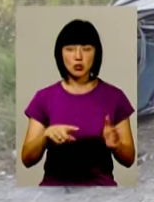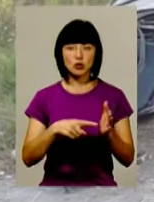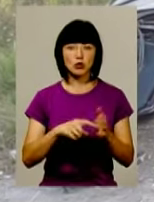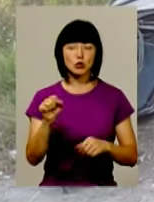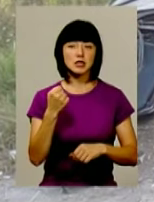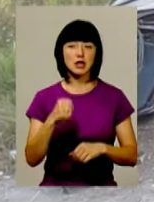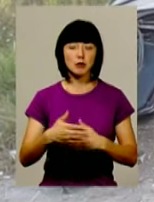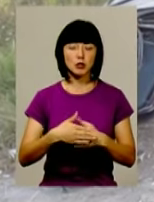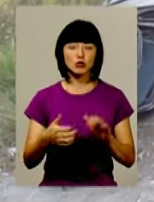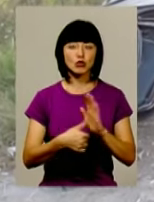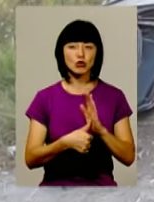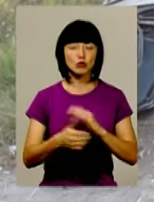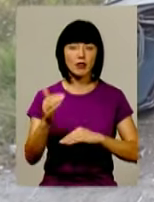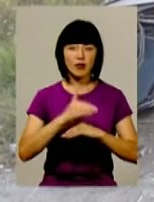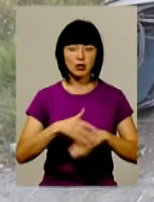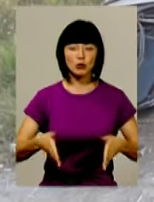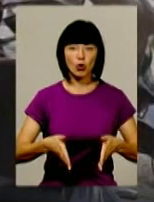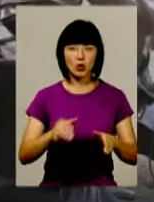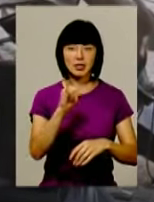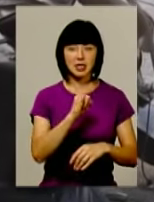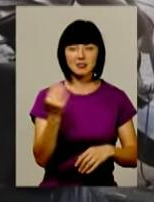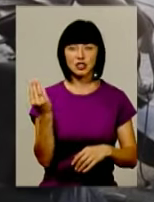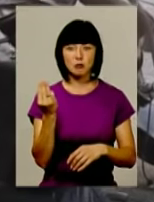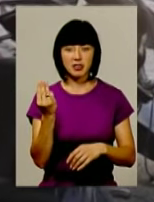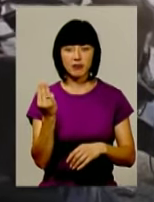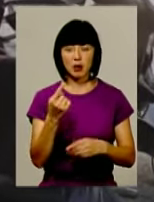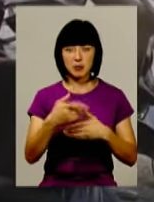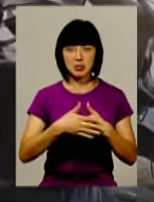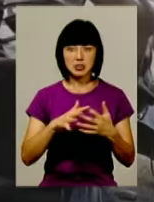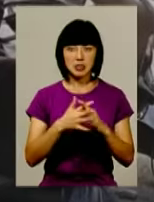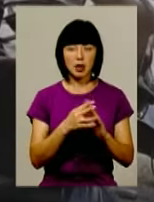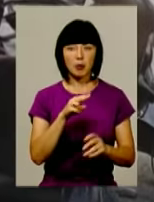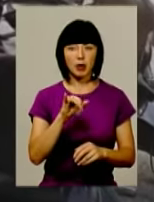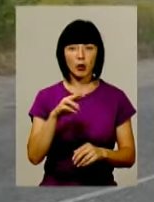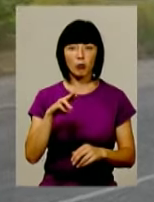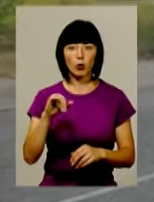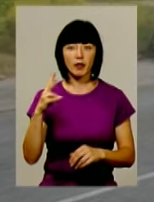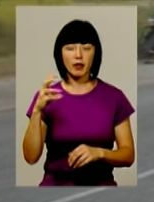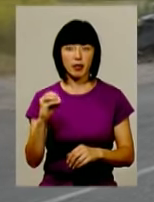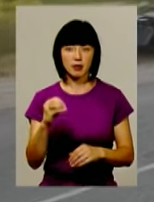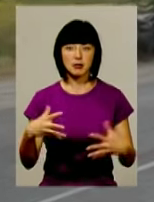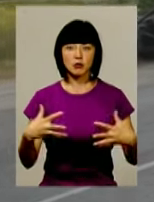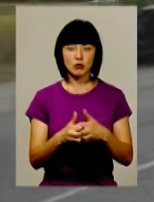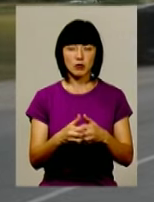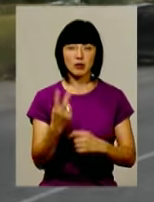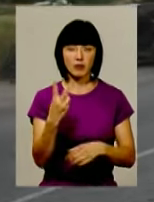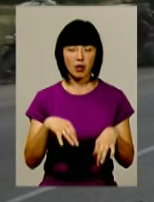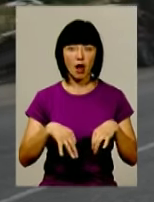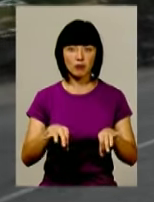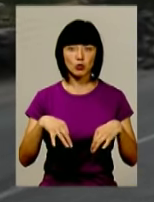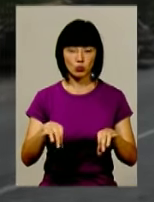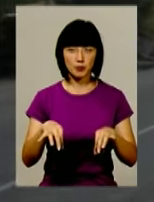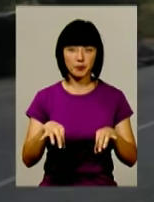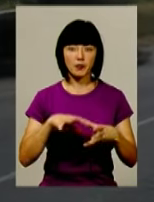серпня близько шостої вечора на автодорозі Ізяслав-Шепетівка неподалік села Припутній Ізяславського району зіштовхнулися дві легкові